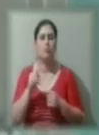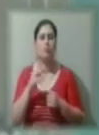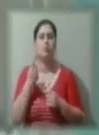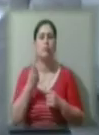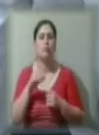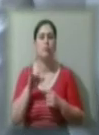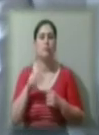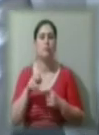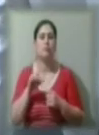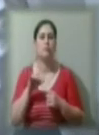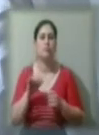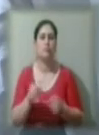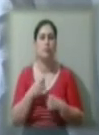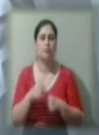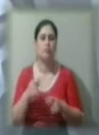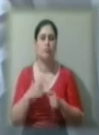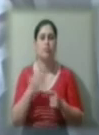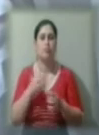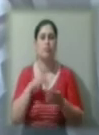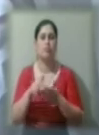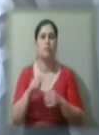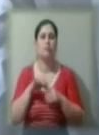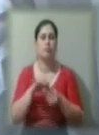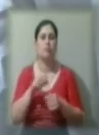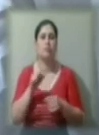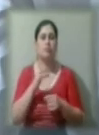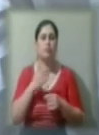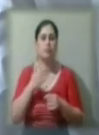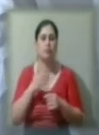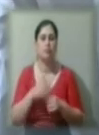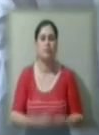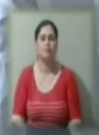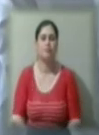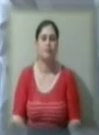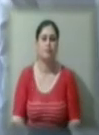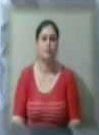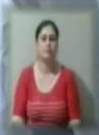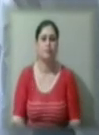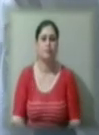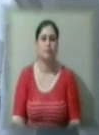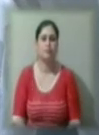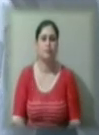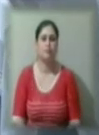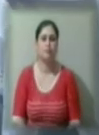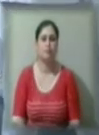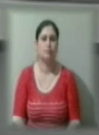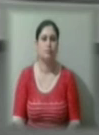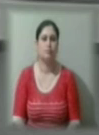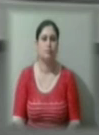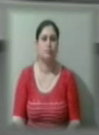прискорювачі, які проводять закордонні спеціалісти. Оксана Хлебос, В'ячеслав Ходус, новини на Суспільному, Херсон.